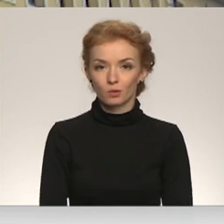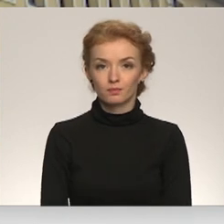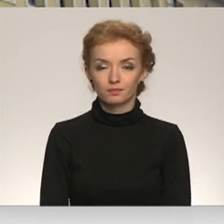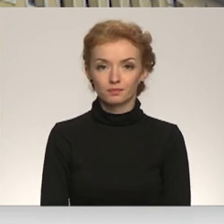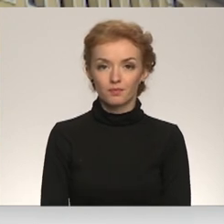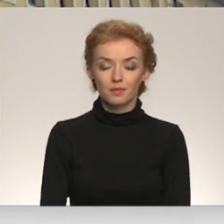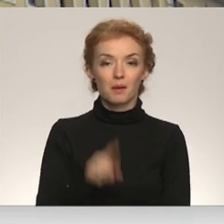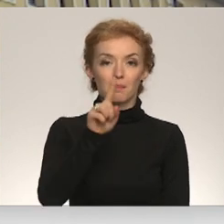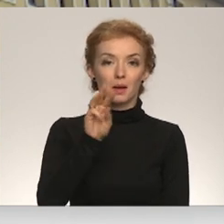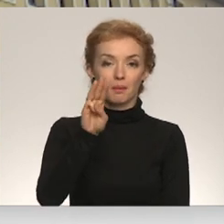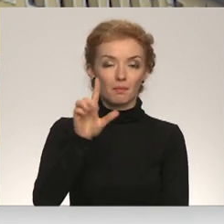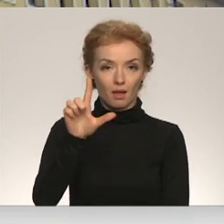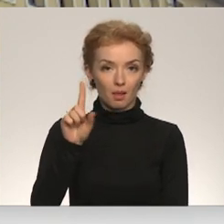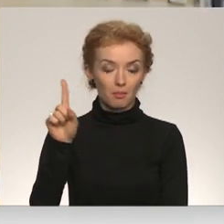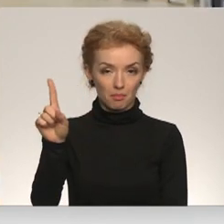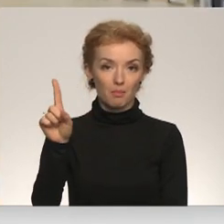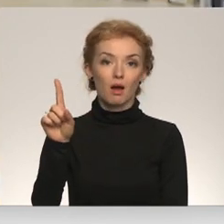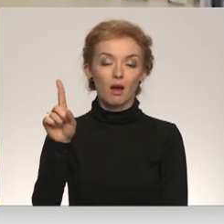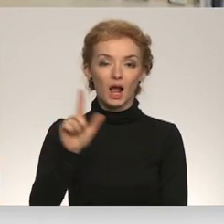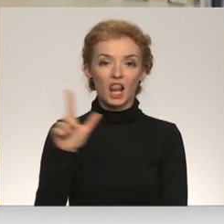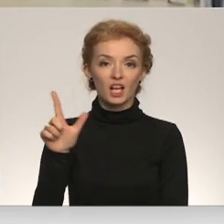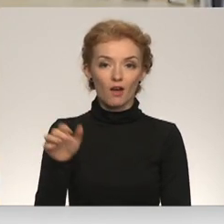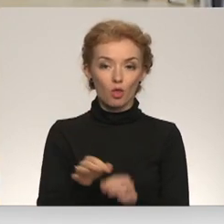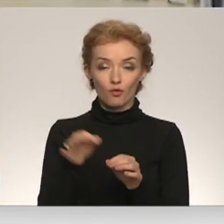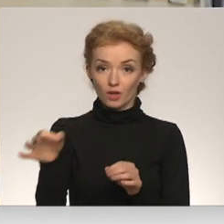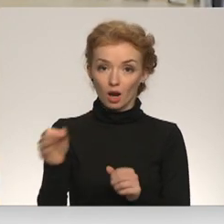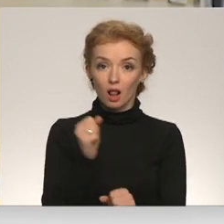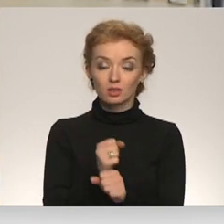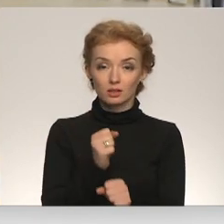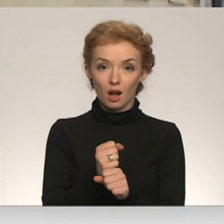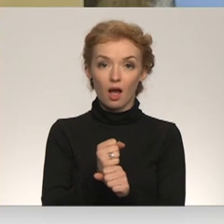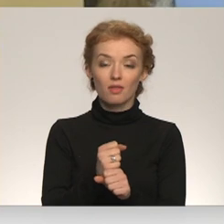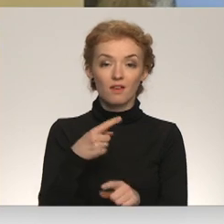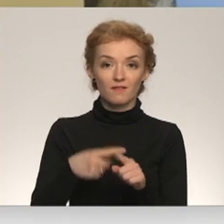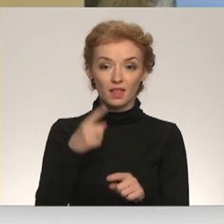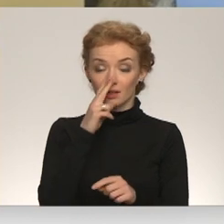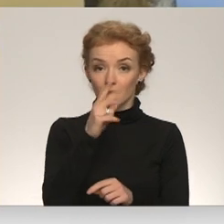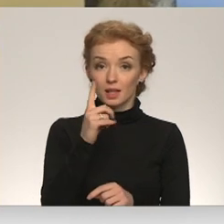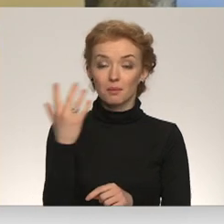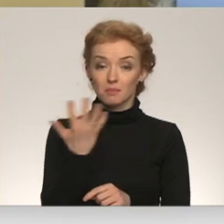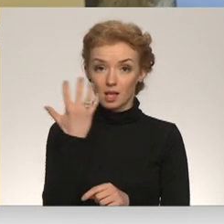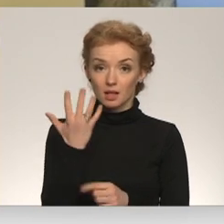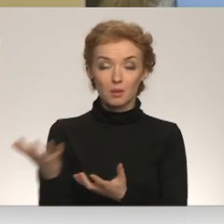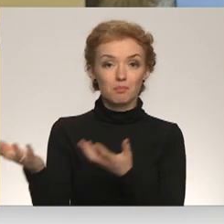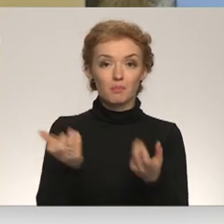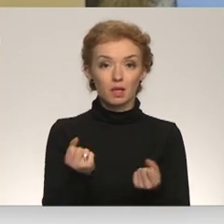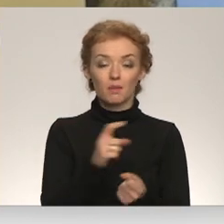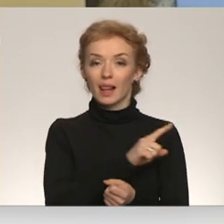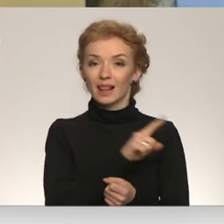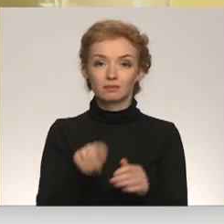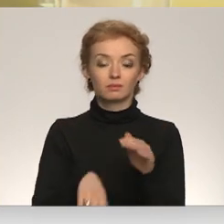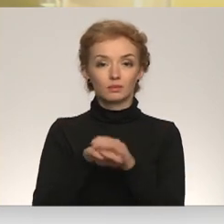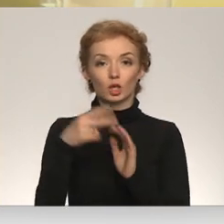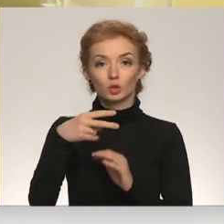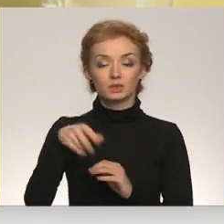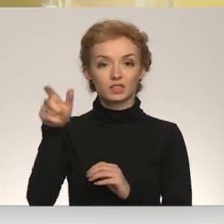Pilsonības un migrācijas lietu pārvaldes Līvānu filiāle strādāja reizi nedēļā piekdienās, pieņemot līdz 20 klientiem